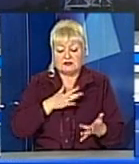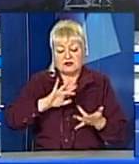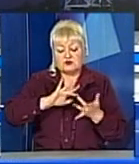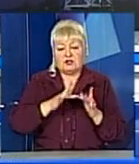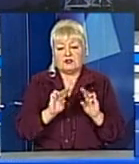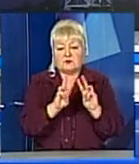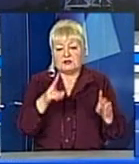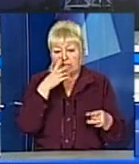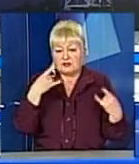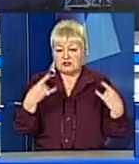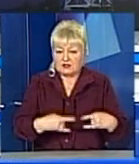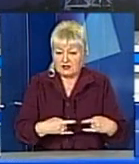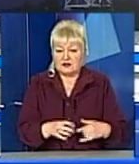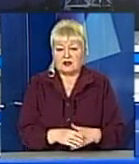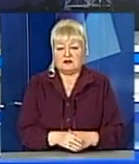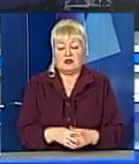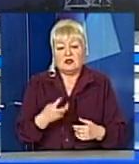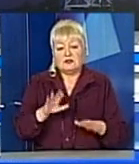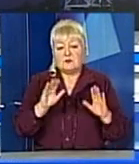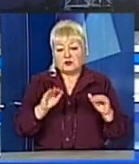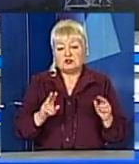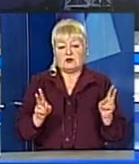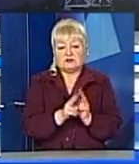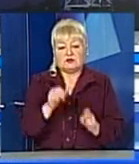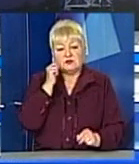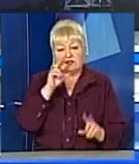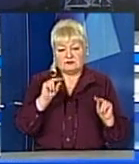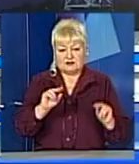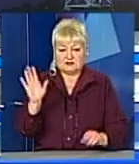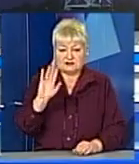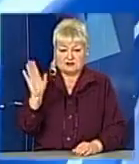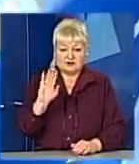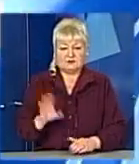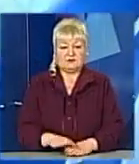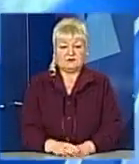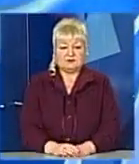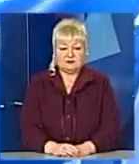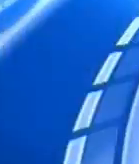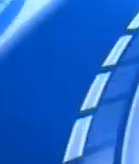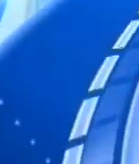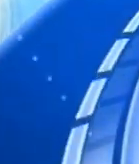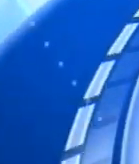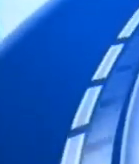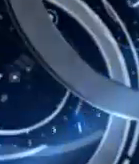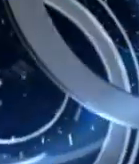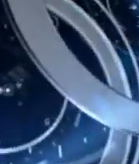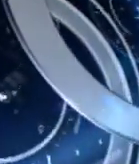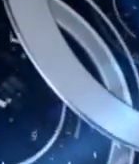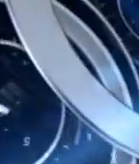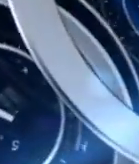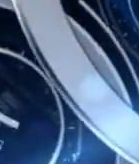-порталі lviv.tv. Я ж прощаюся з вами до 20.30. Дякую. Дякую.